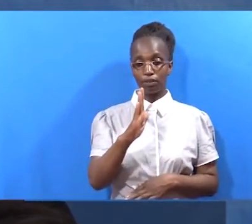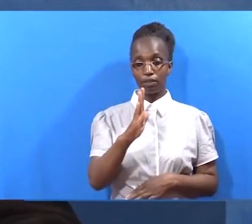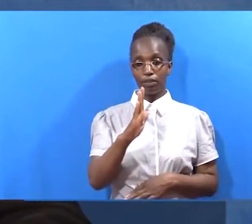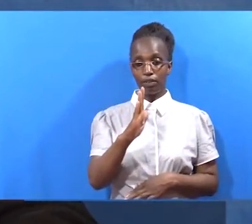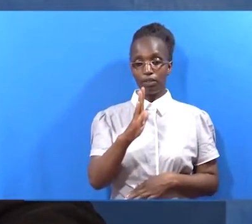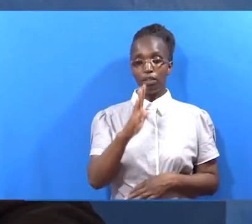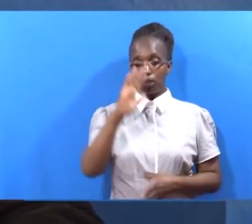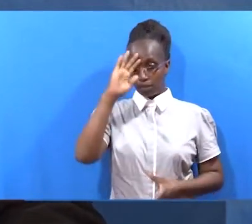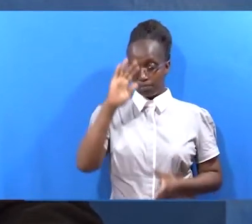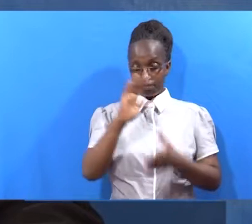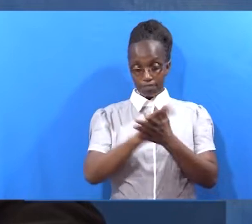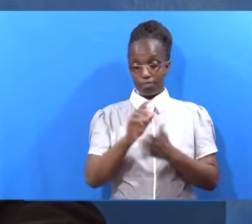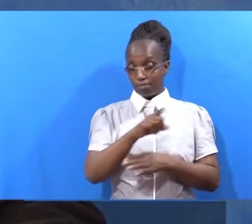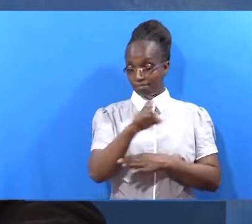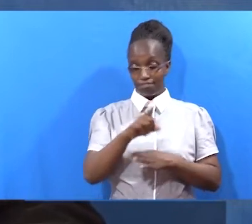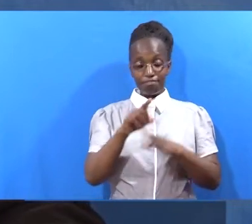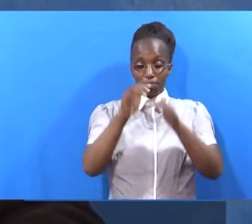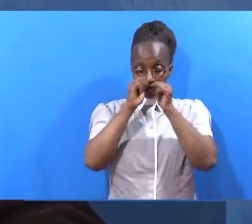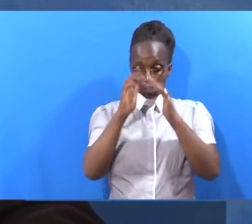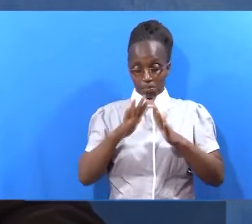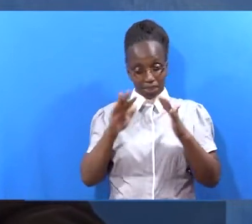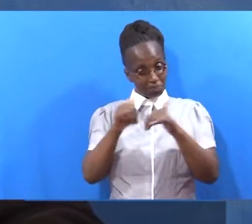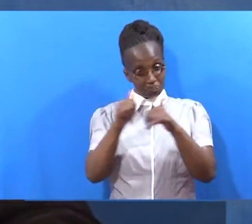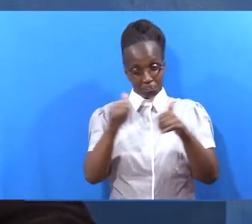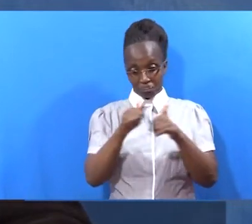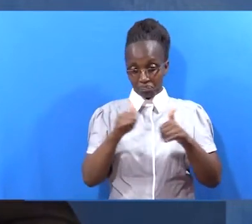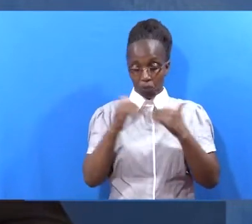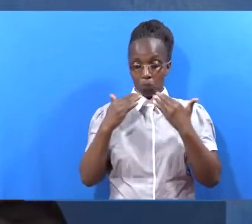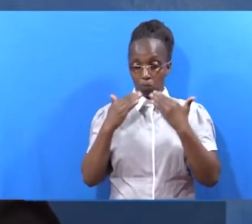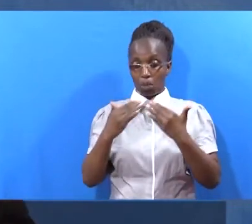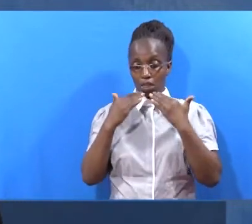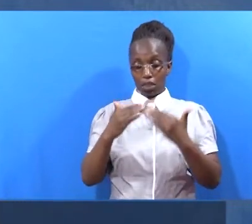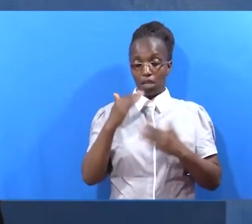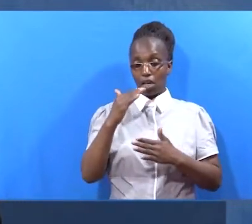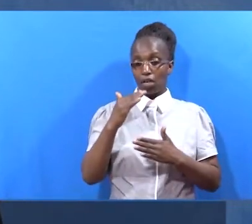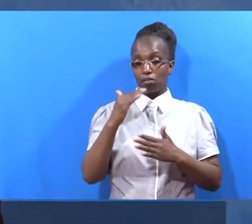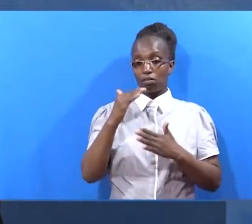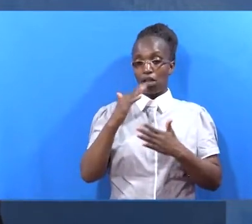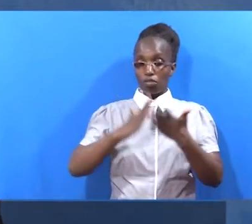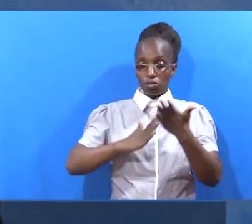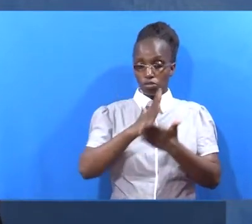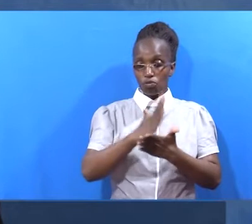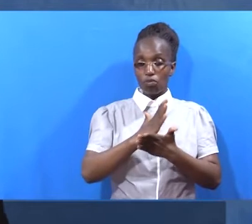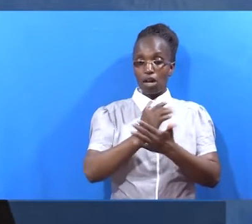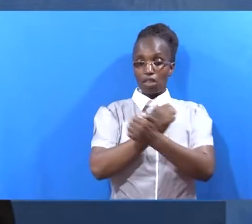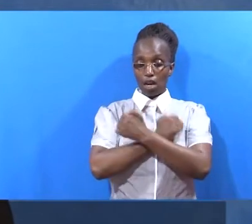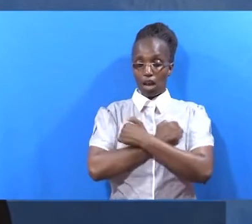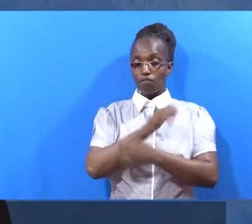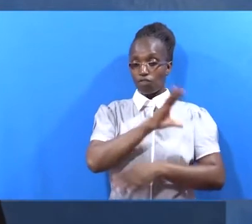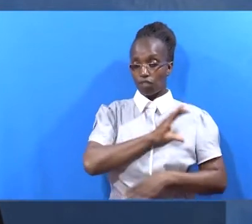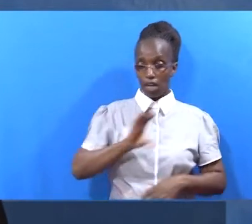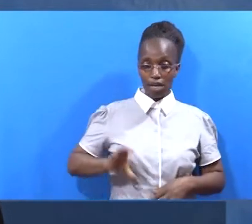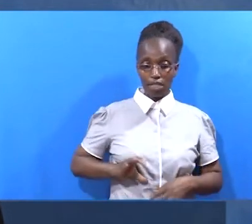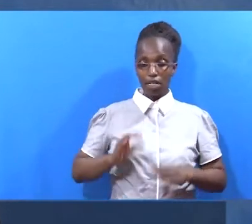bwana Yesu wa sifiwe sana Na mini ya kwamba umebarikiwa na shukuru kutokana na upendo wake mwenyezi mungu Na